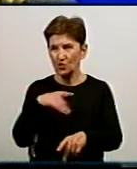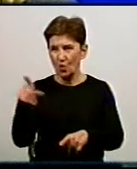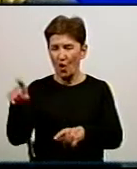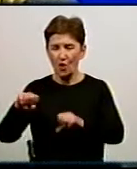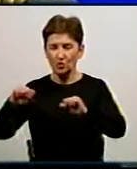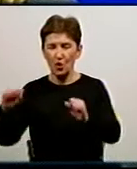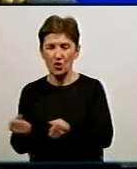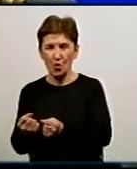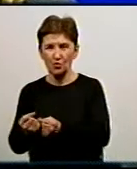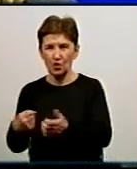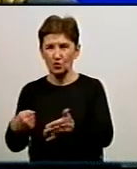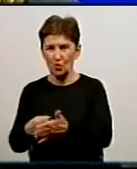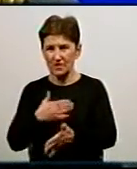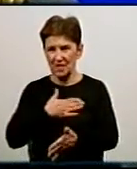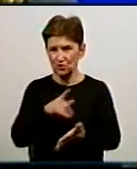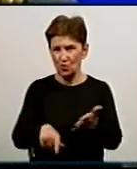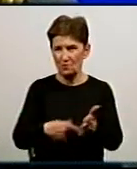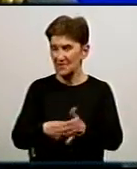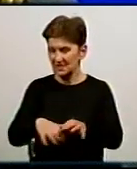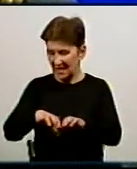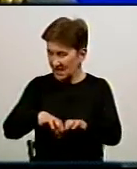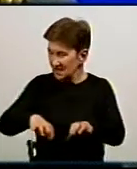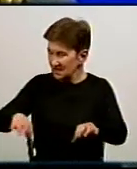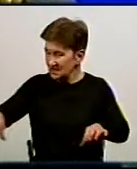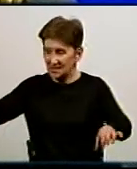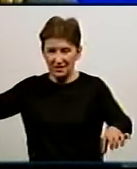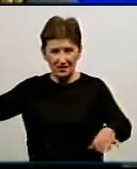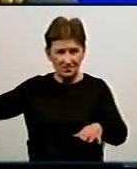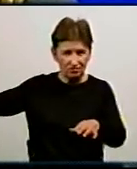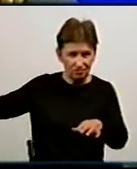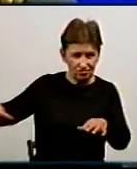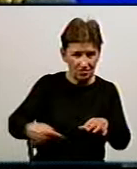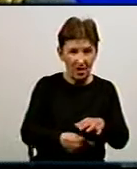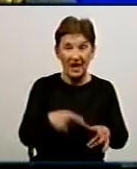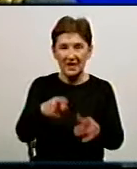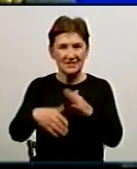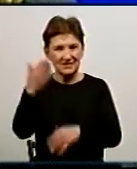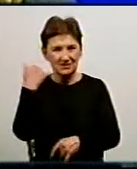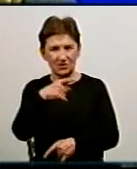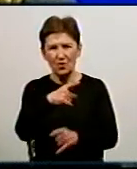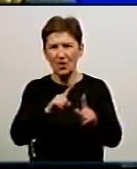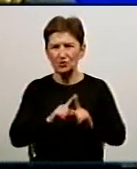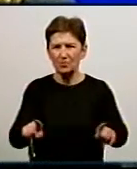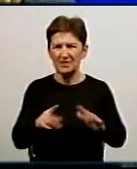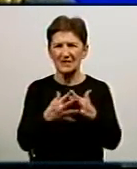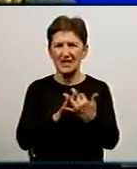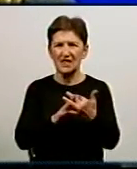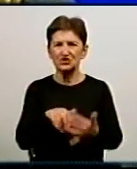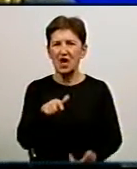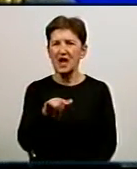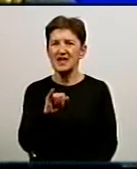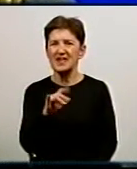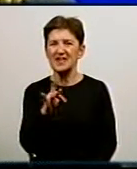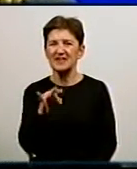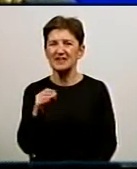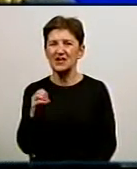міста нашого. Тобто, якщо раніше наші мешканці, особливо селищі Гірнича, в Новотово дуже часто потерпали